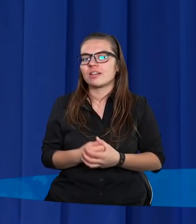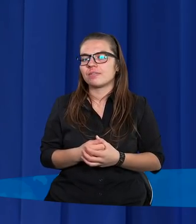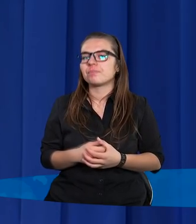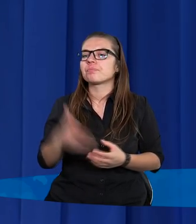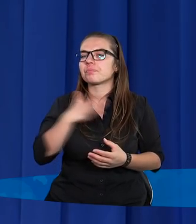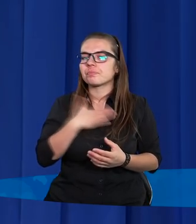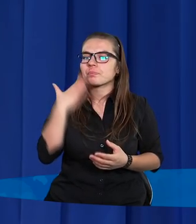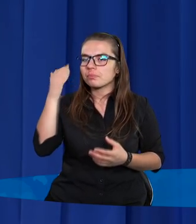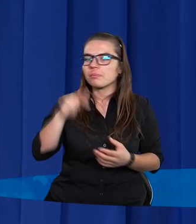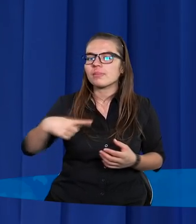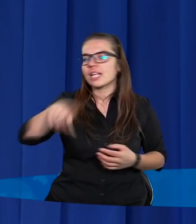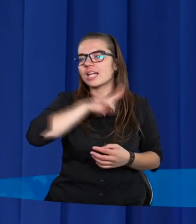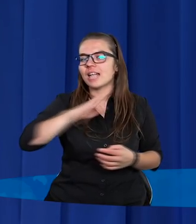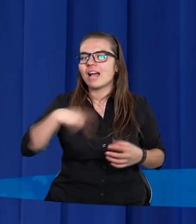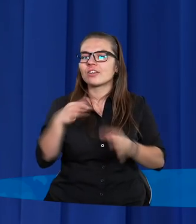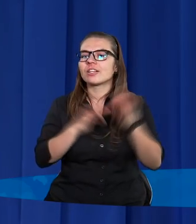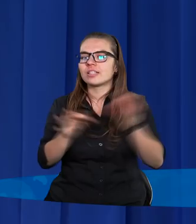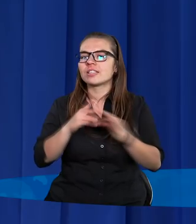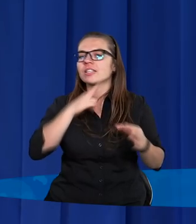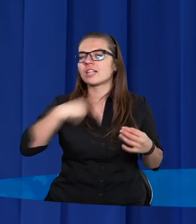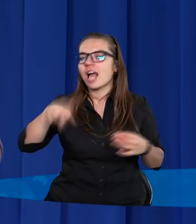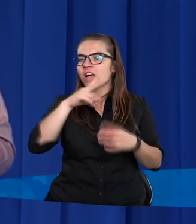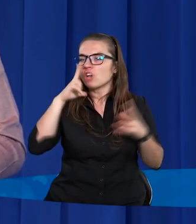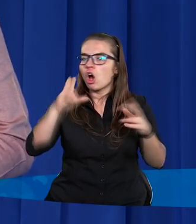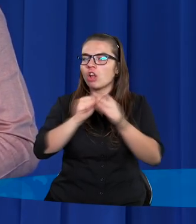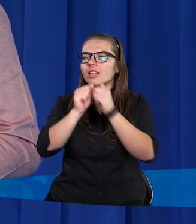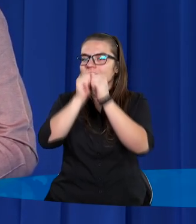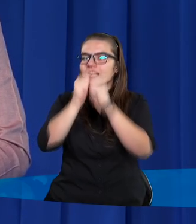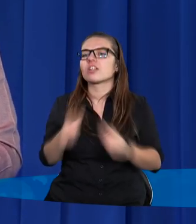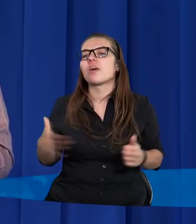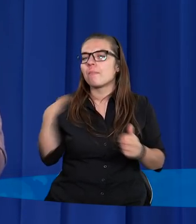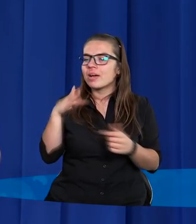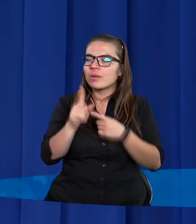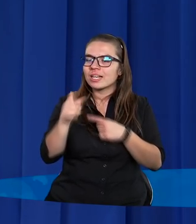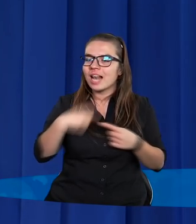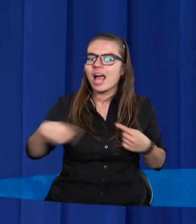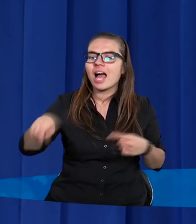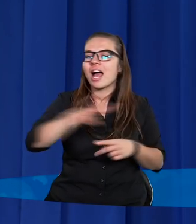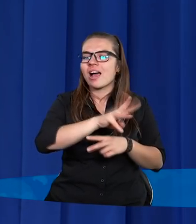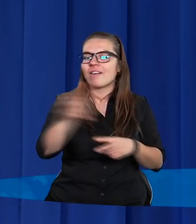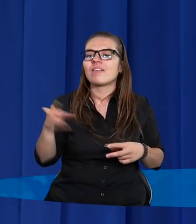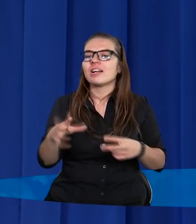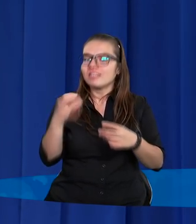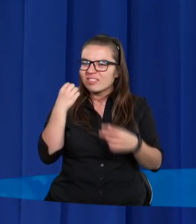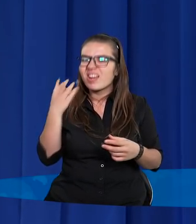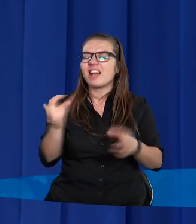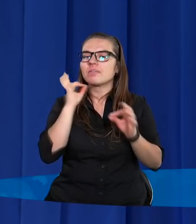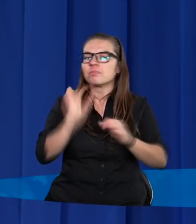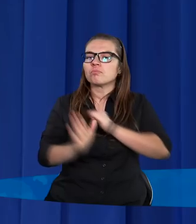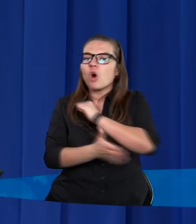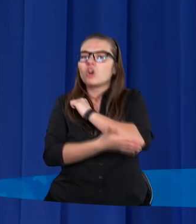Mam nadzieję, że te nasze historie, że te nasze odkrycia były dla Was pocieszające,